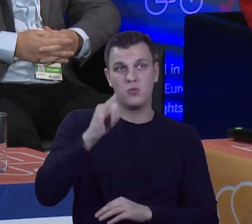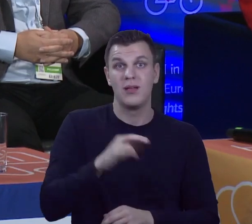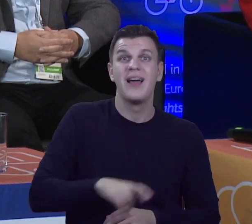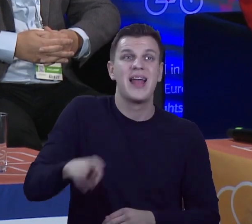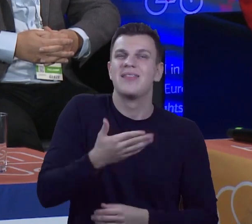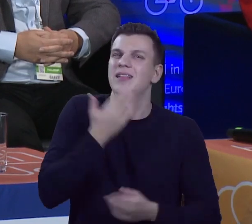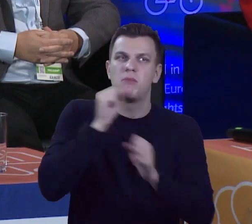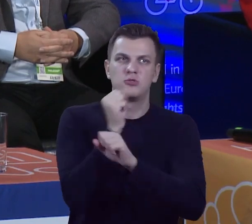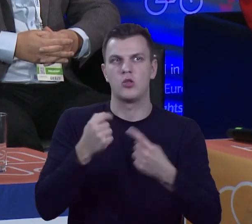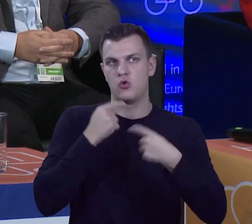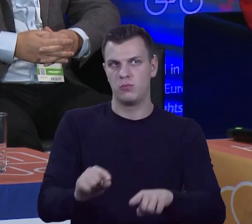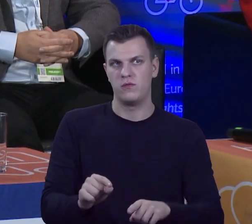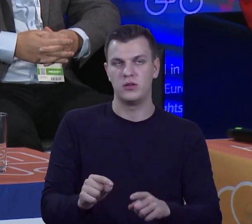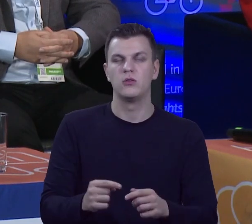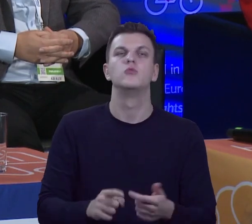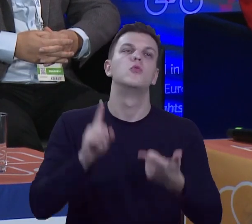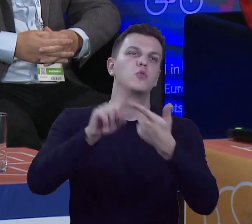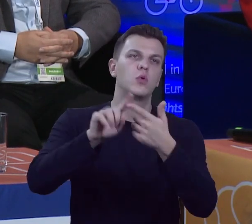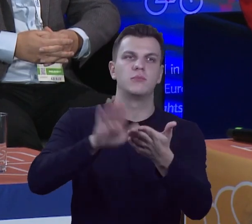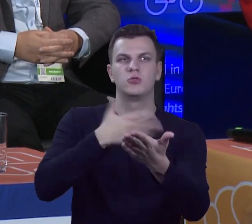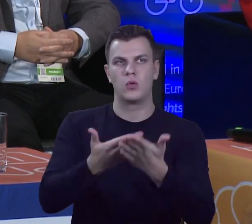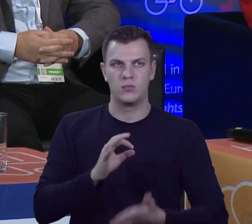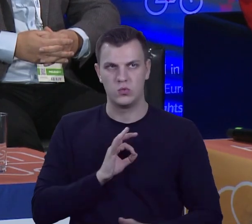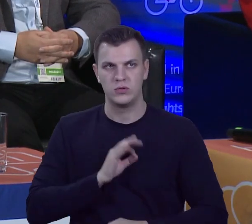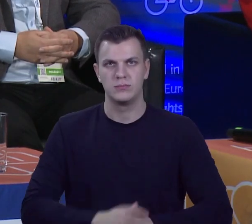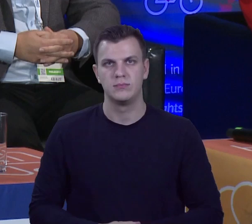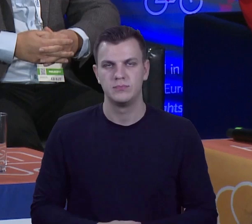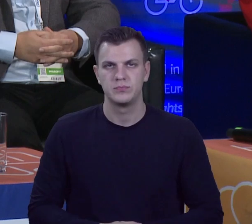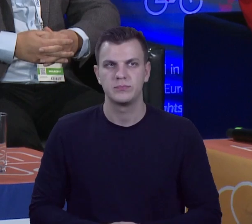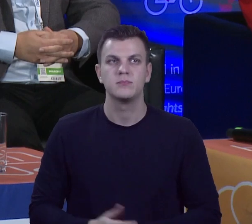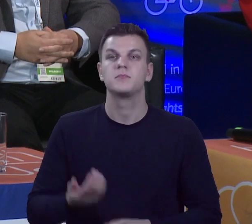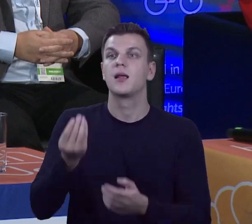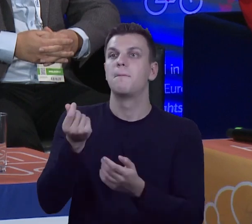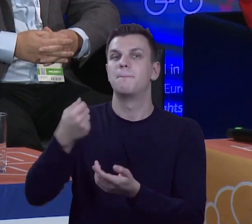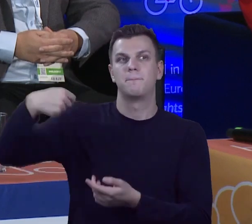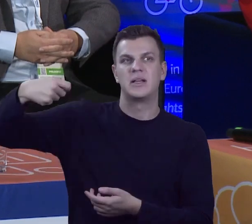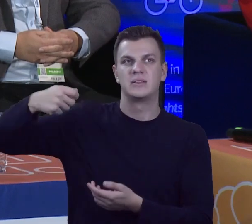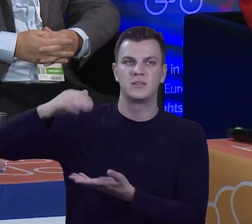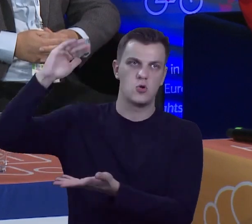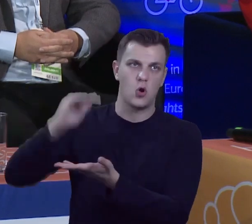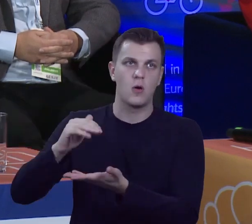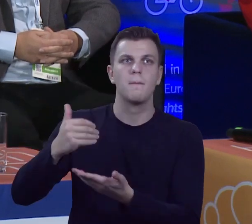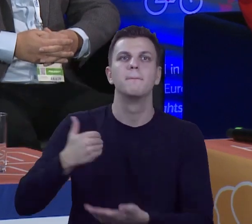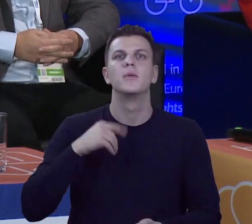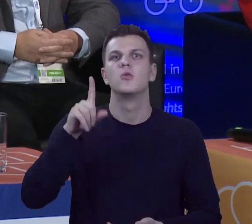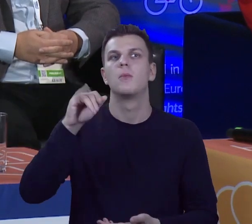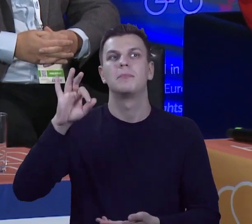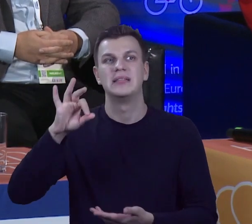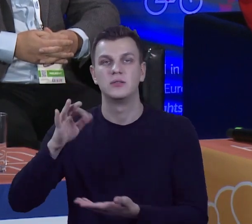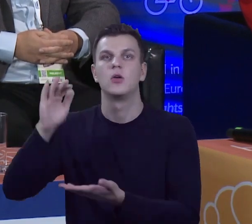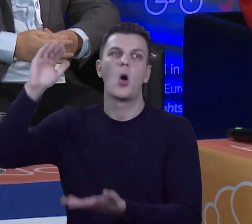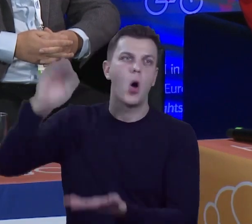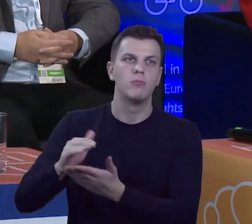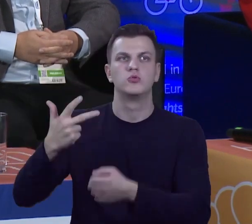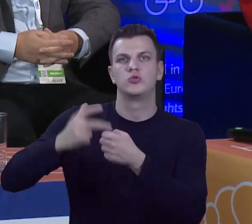żadnej odpowiedzialności. Drugi przykład mój, obniżyli mi pensję, jak PiS był, o jedną trzecią obcięli,